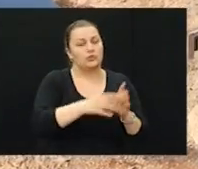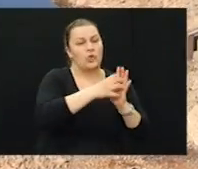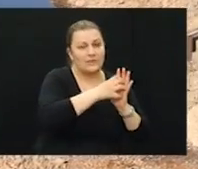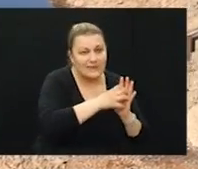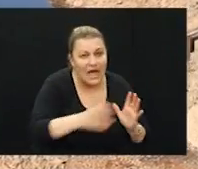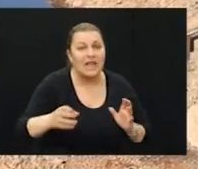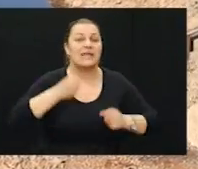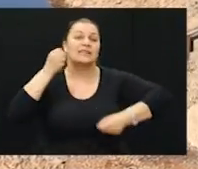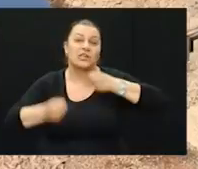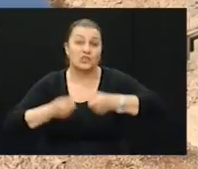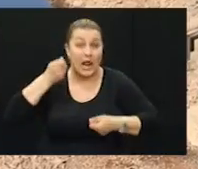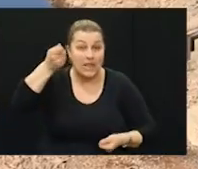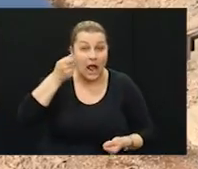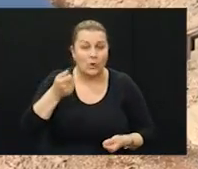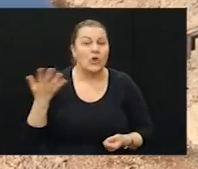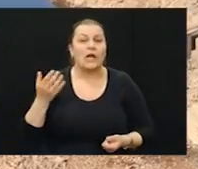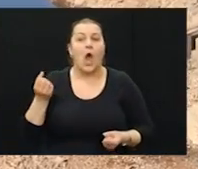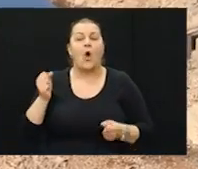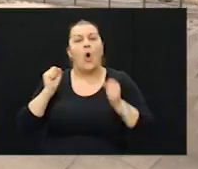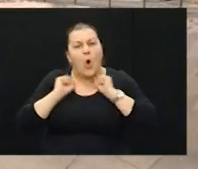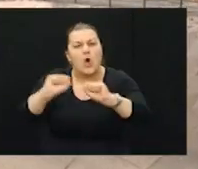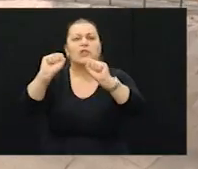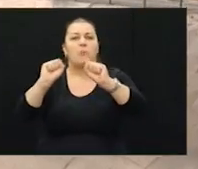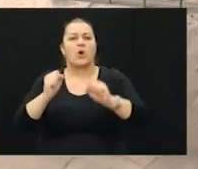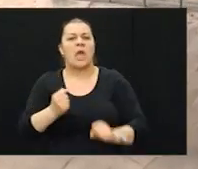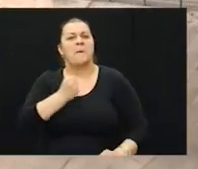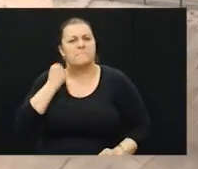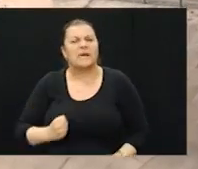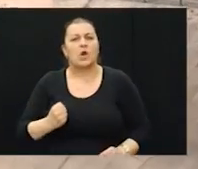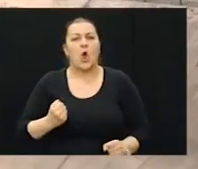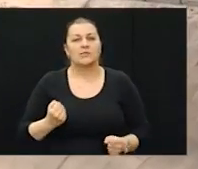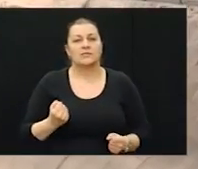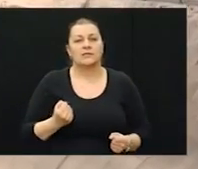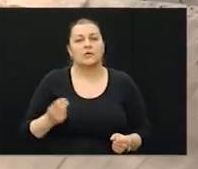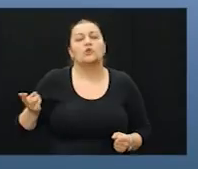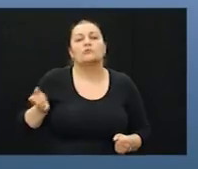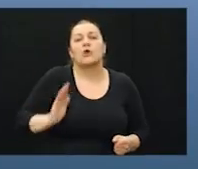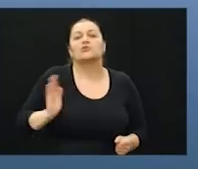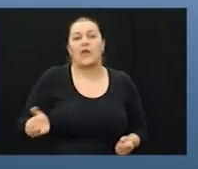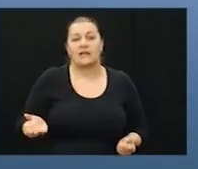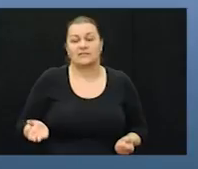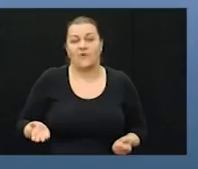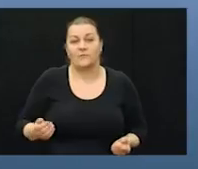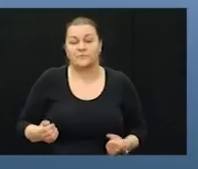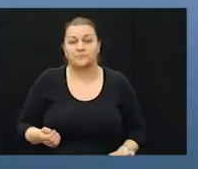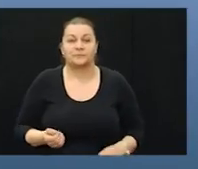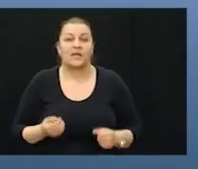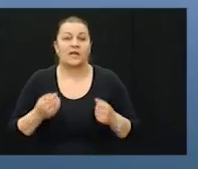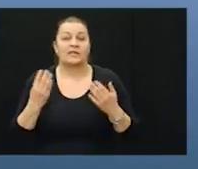upravo kao znak otpora, prkosa, dostojanstva, ponosa. 1992. godina je bila